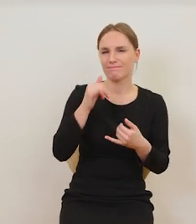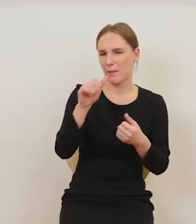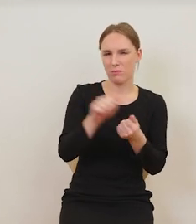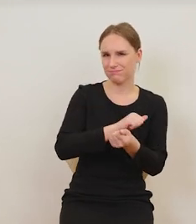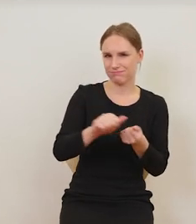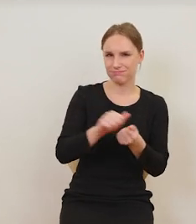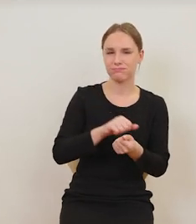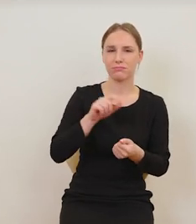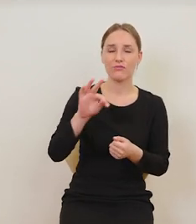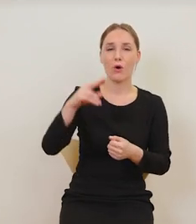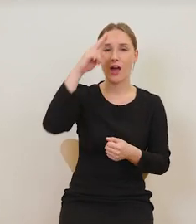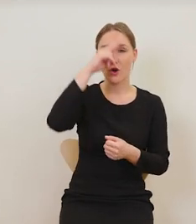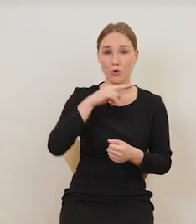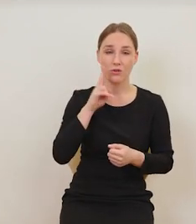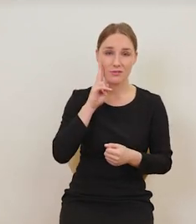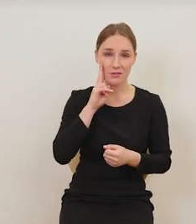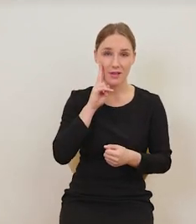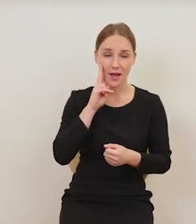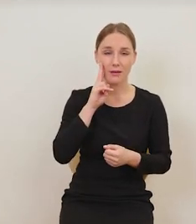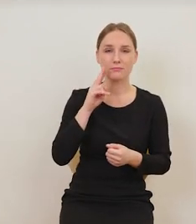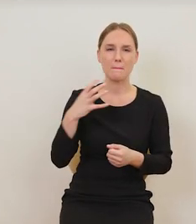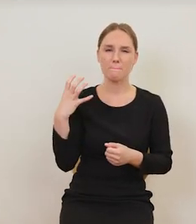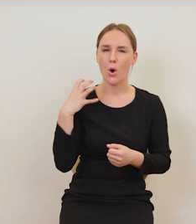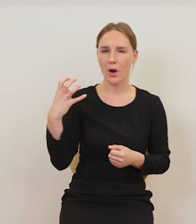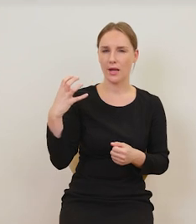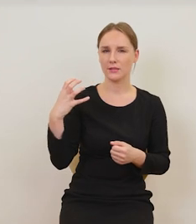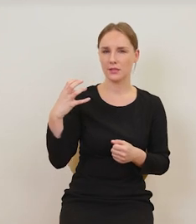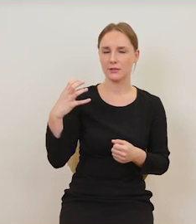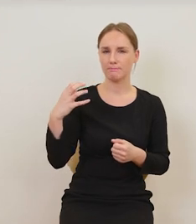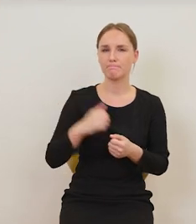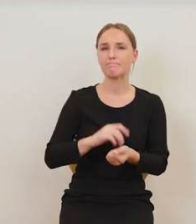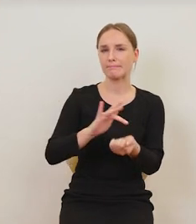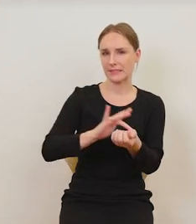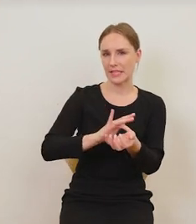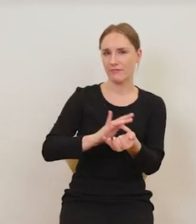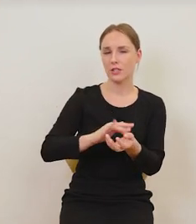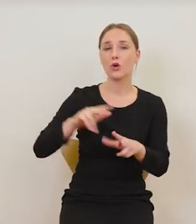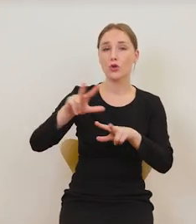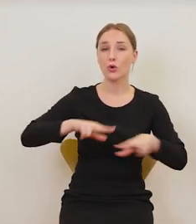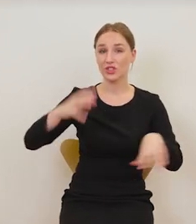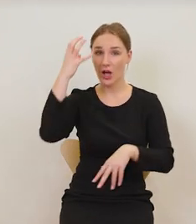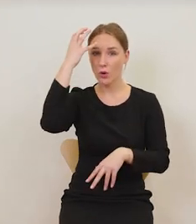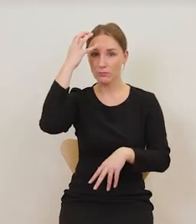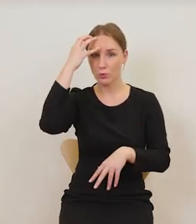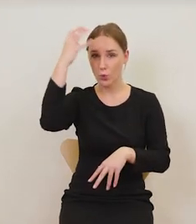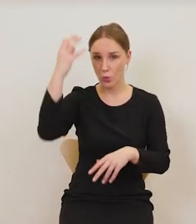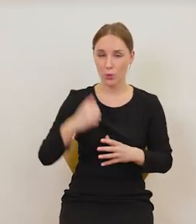baronów, skoligaconych z rodziną królewską. Ale nie bardzo chciał